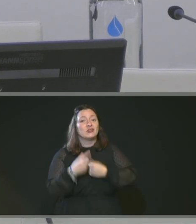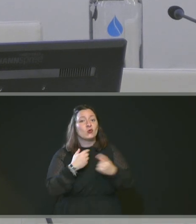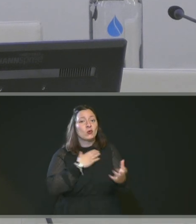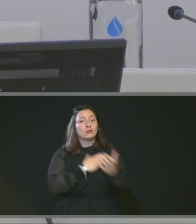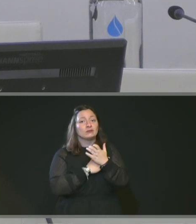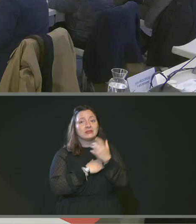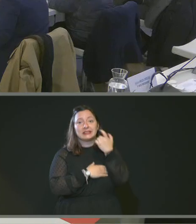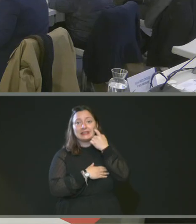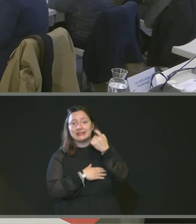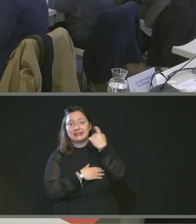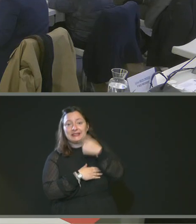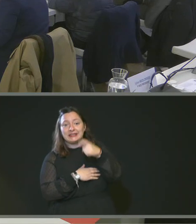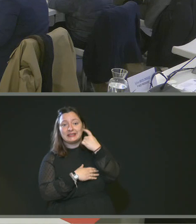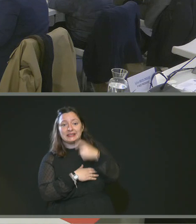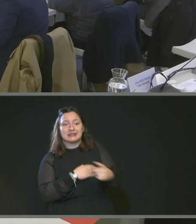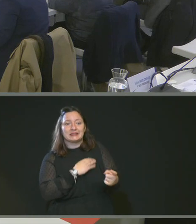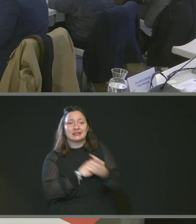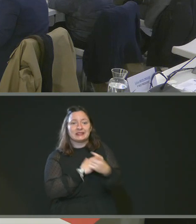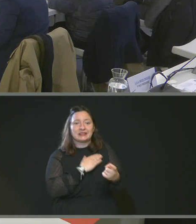critiques ? Non.